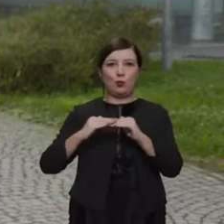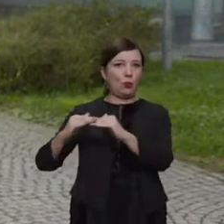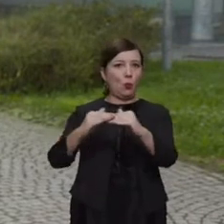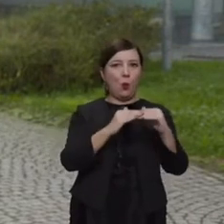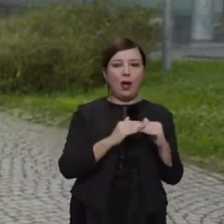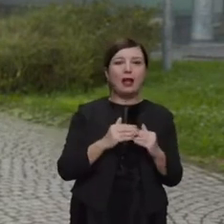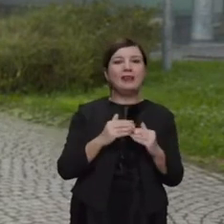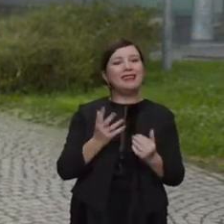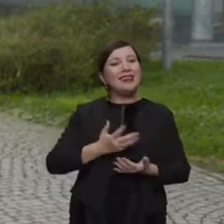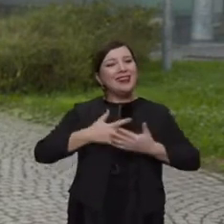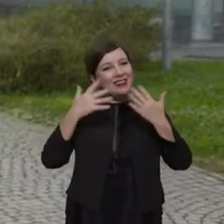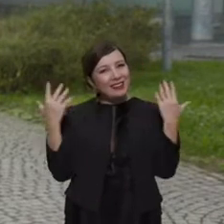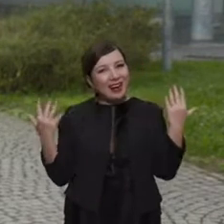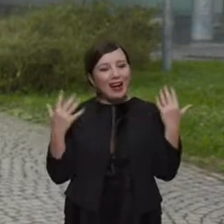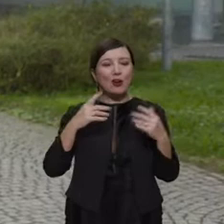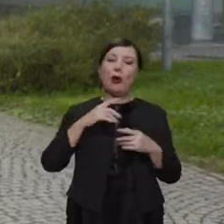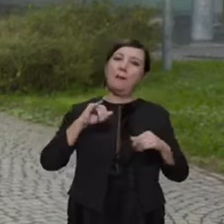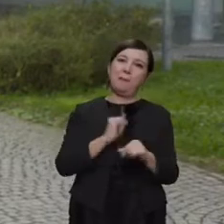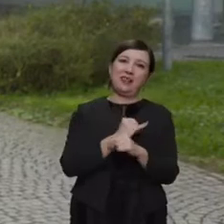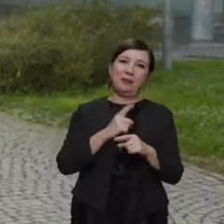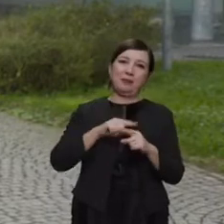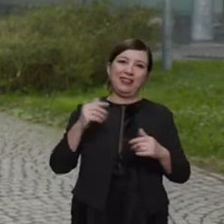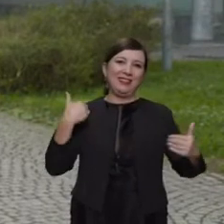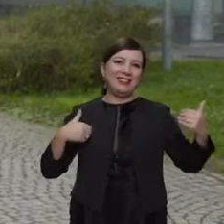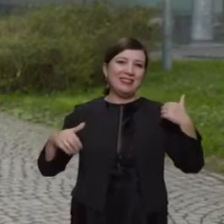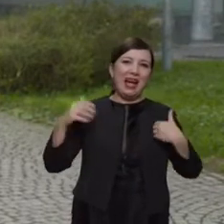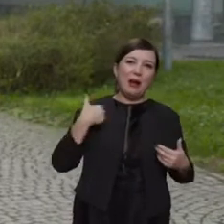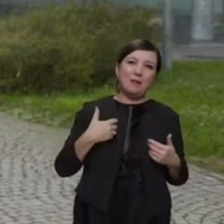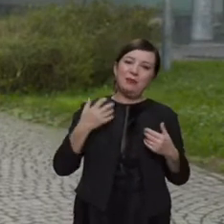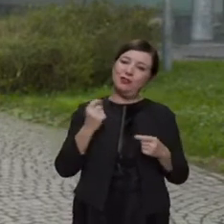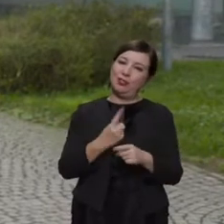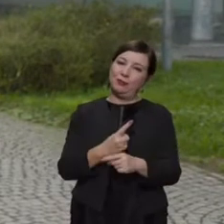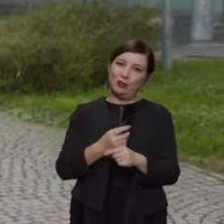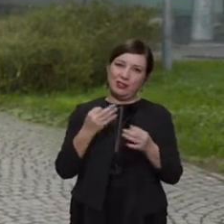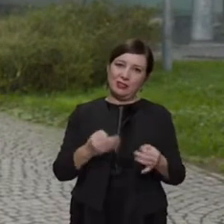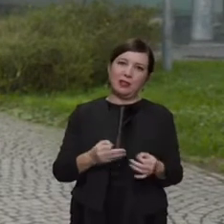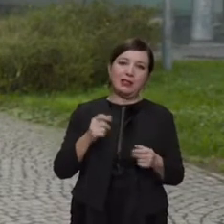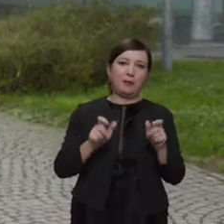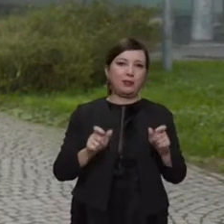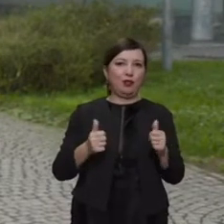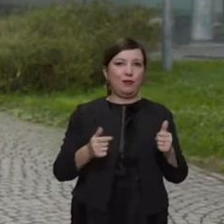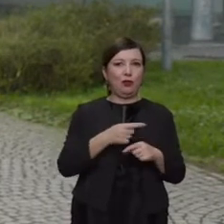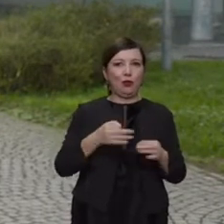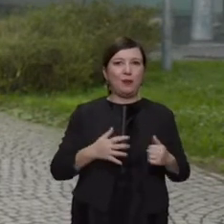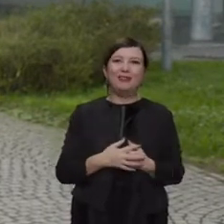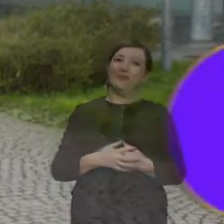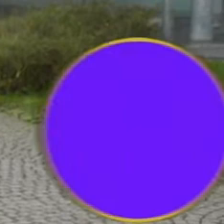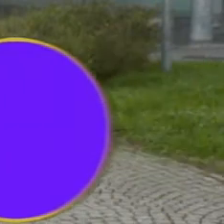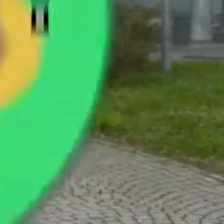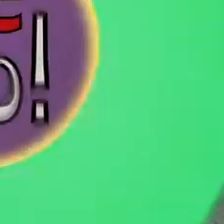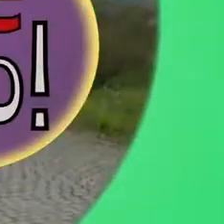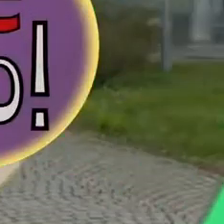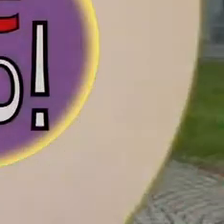e naturalmente in particolare per i disabili che ne hanno certamente più bisogno delle persone normali.